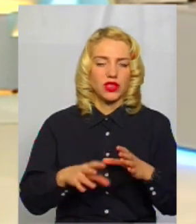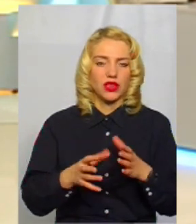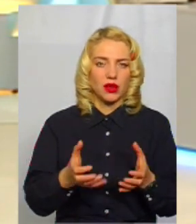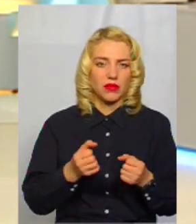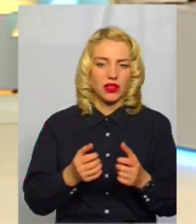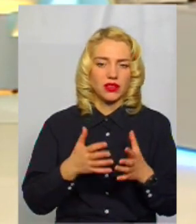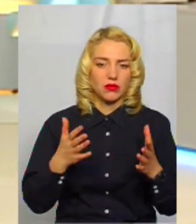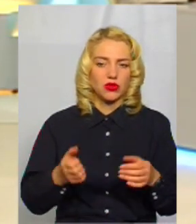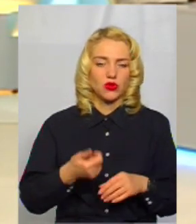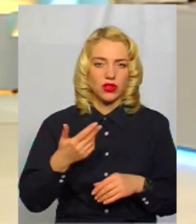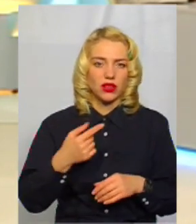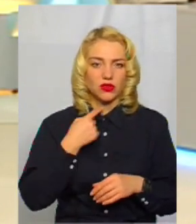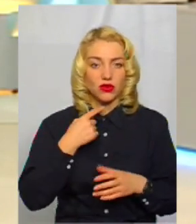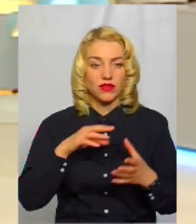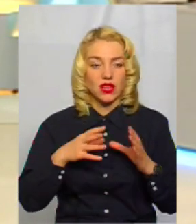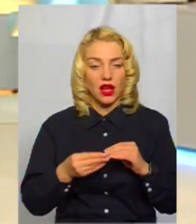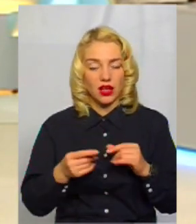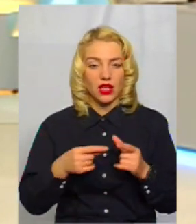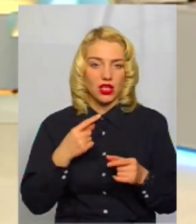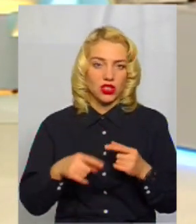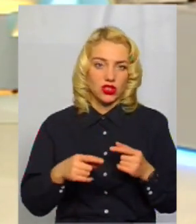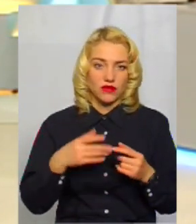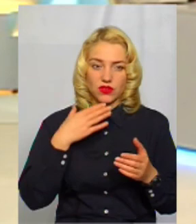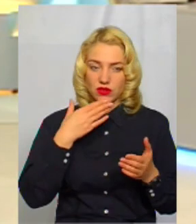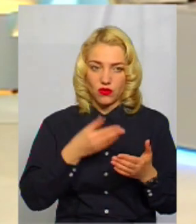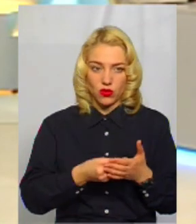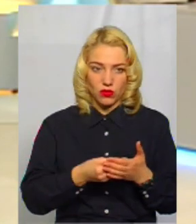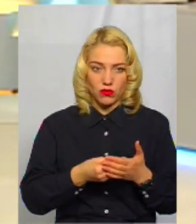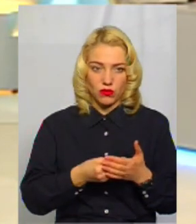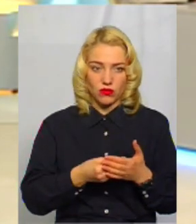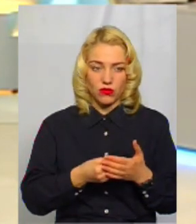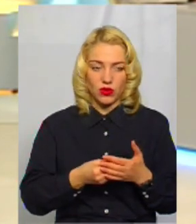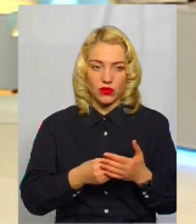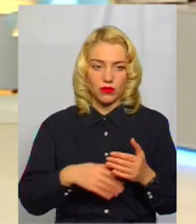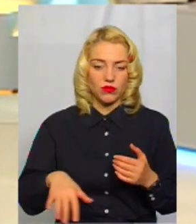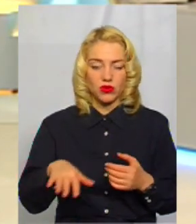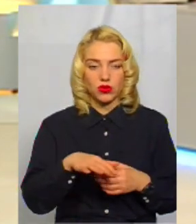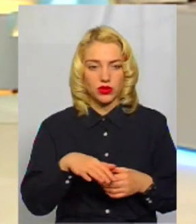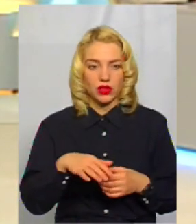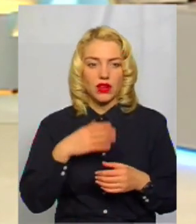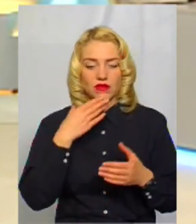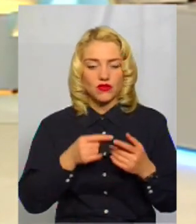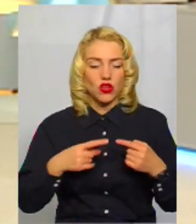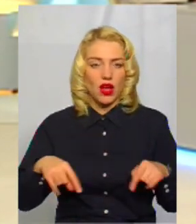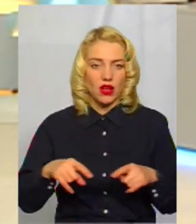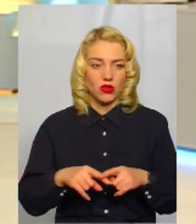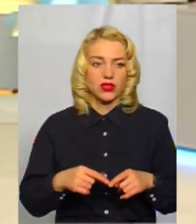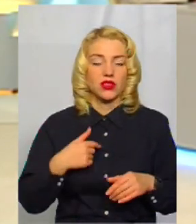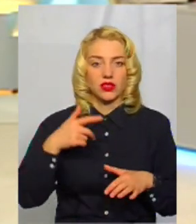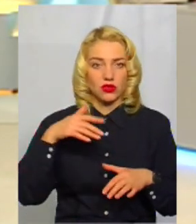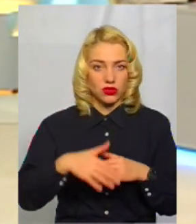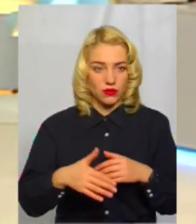найбільшу кількість голосів взагалі чи в своєму кластері? своїх галузі. В своїх галузі. Я